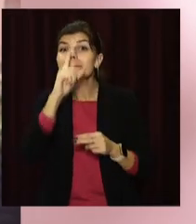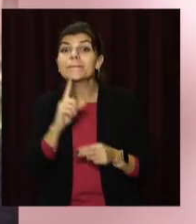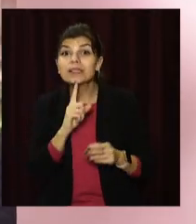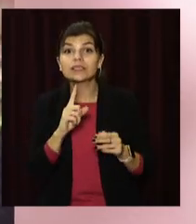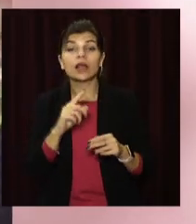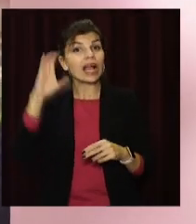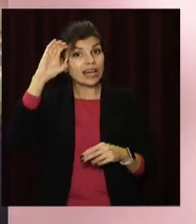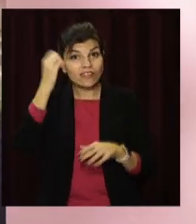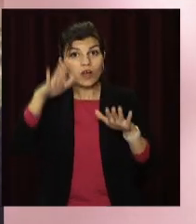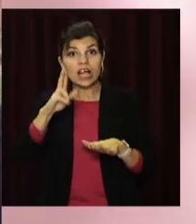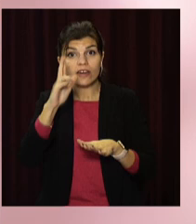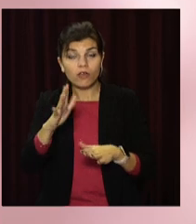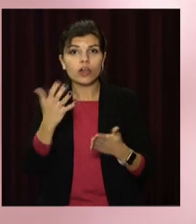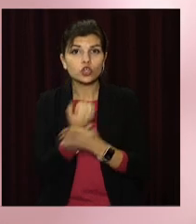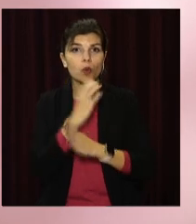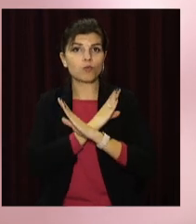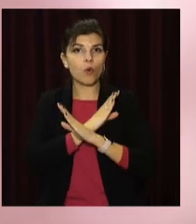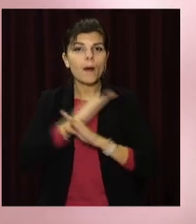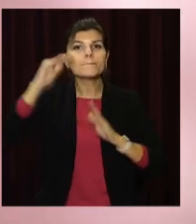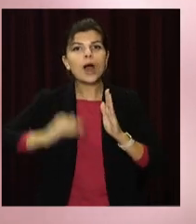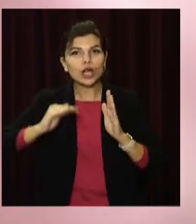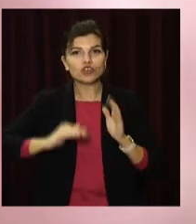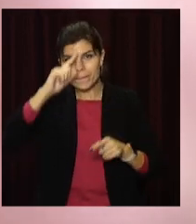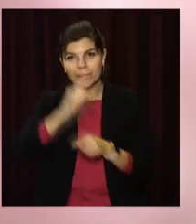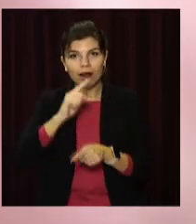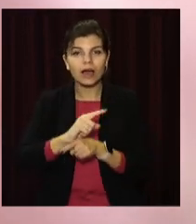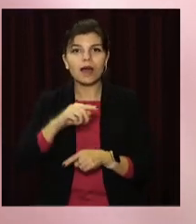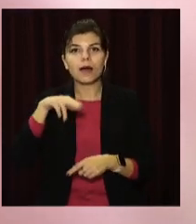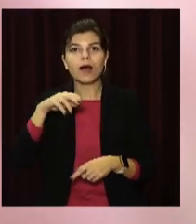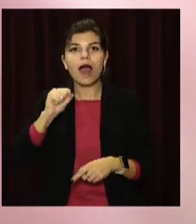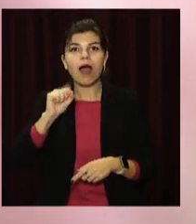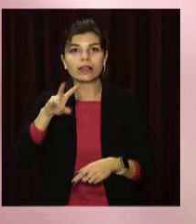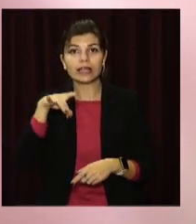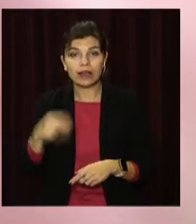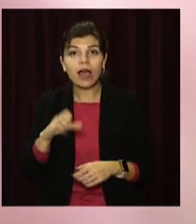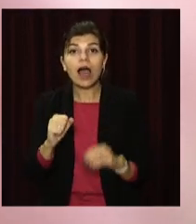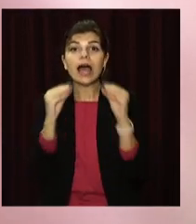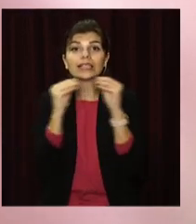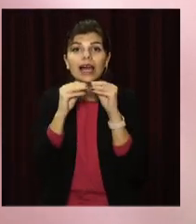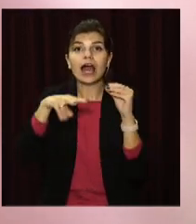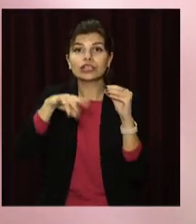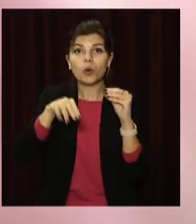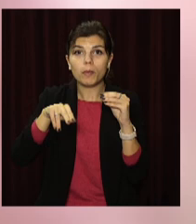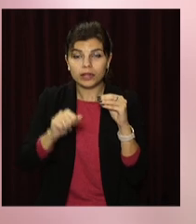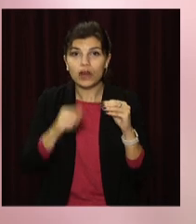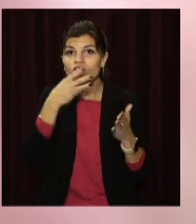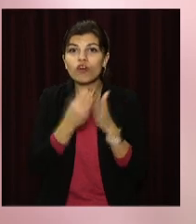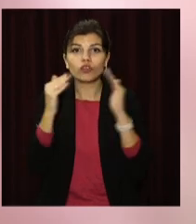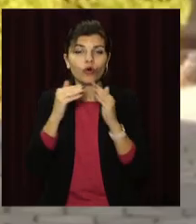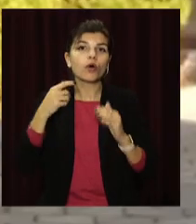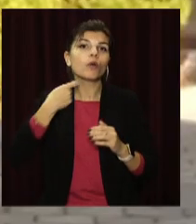А 10 листопада у власному будинку повішеним знайшли Бориса Павлова, двоюрядного брата Костянтина Павлова.